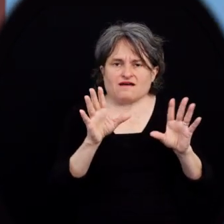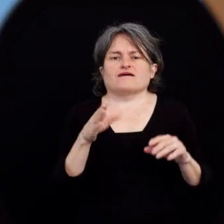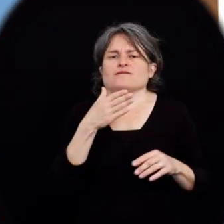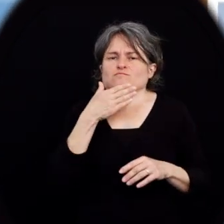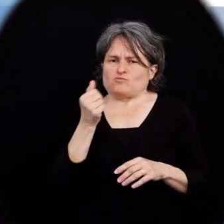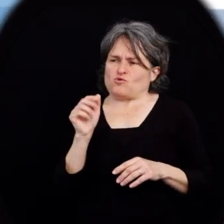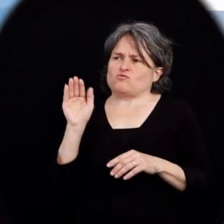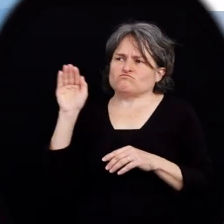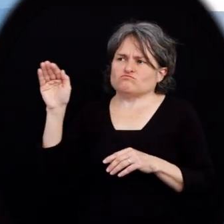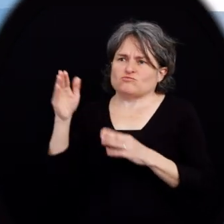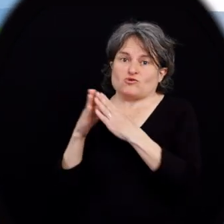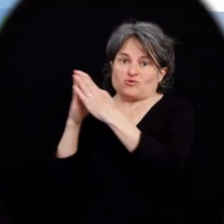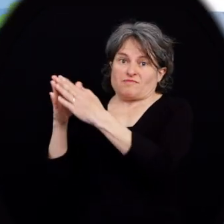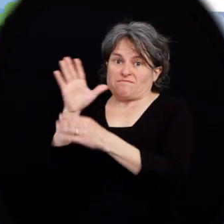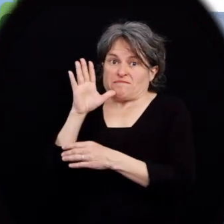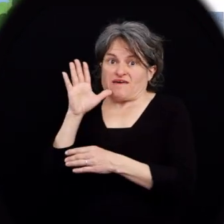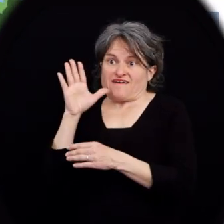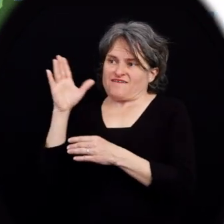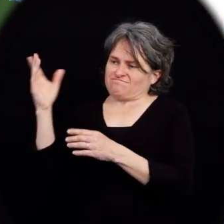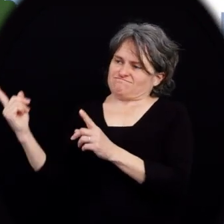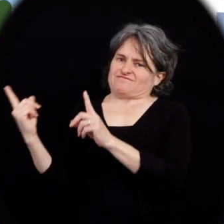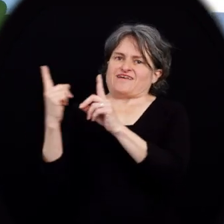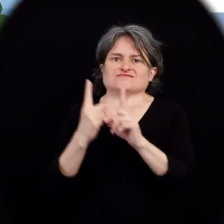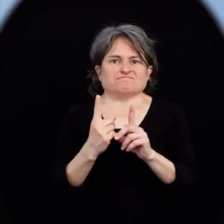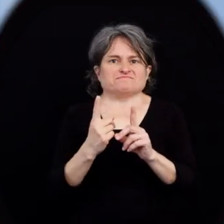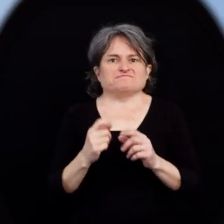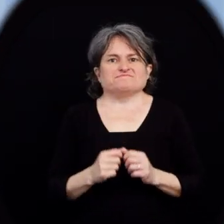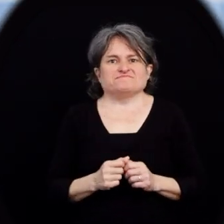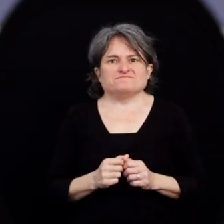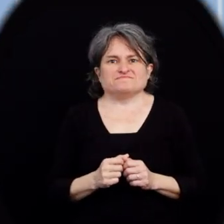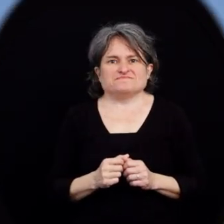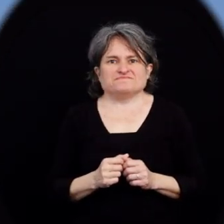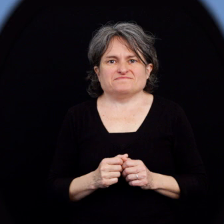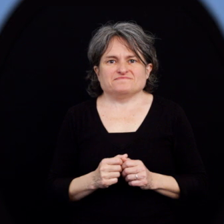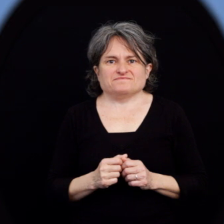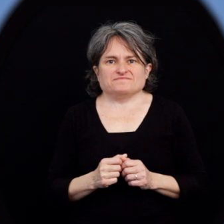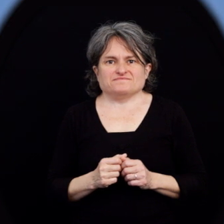compléter son inscription, elle a demandé à sa mère de l'accompagner.